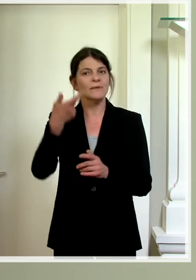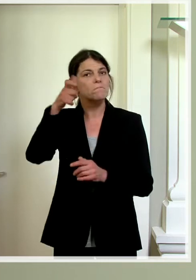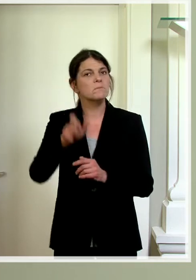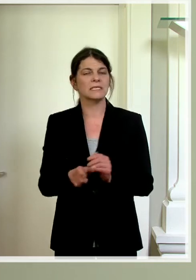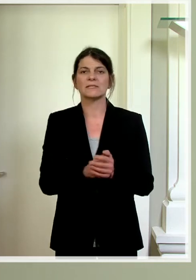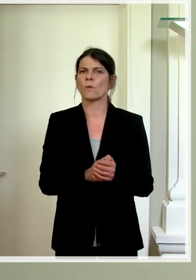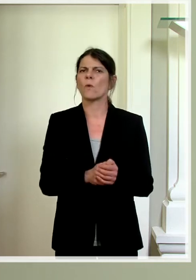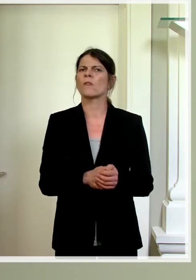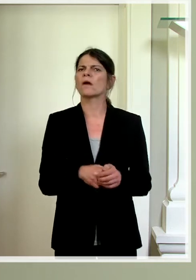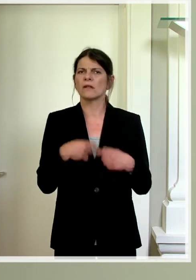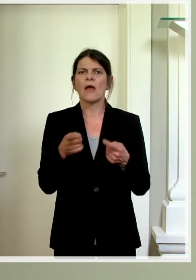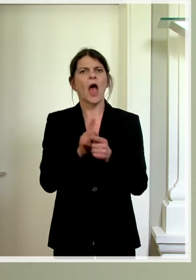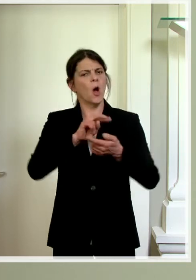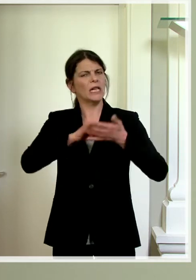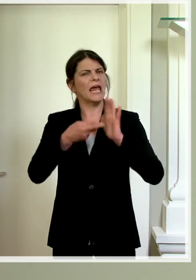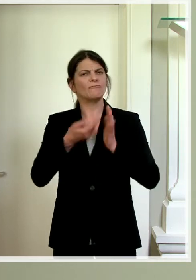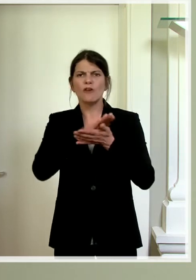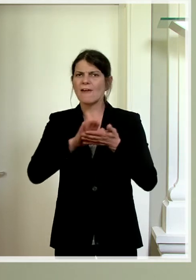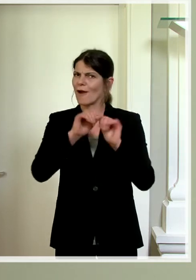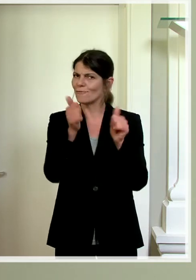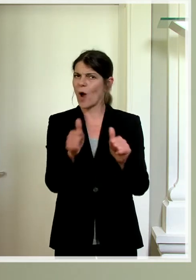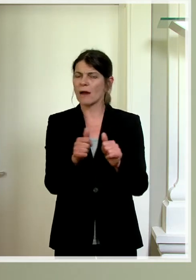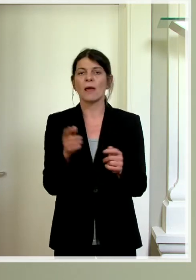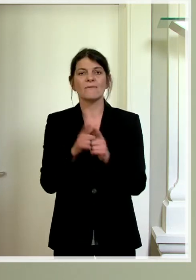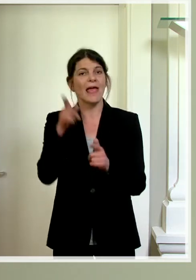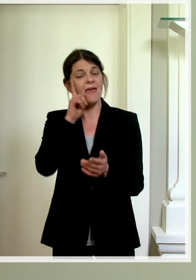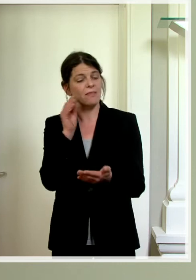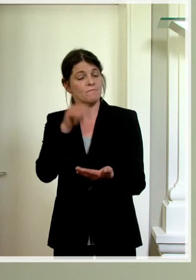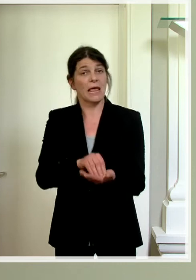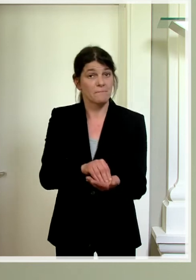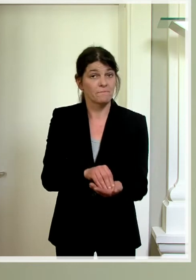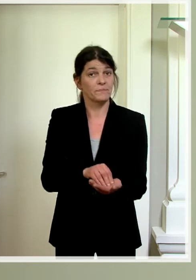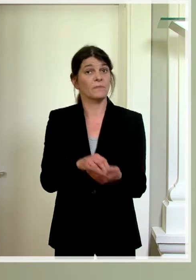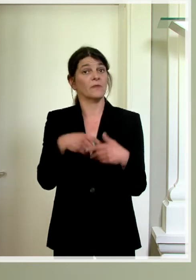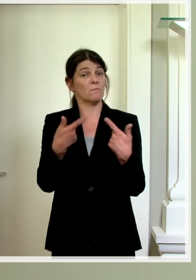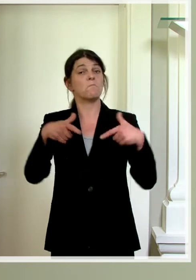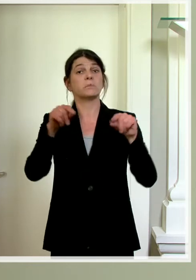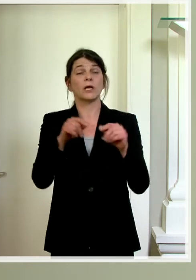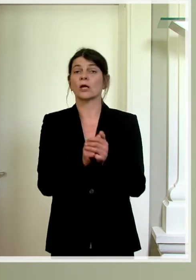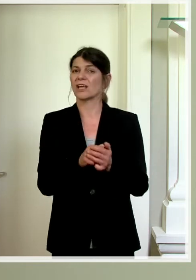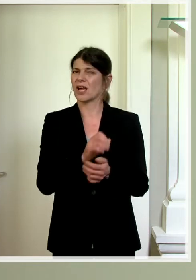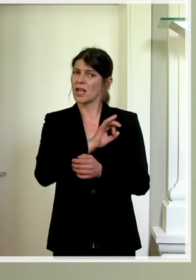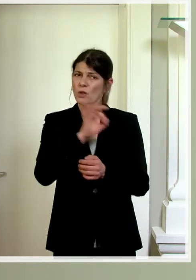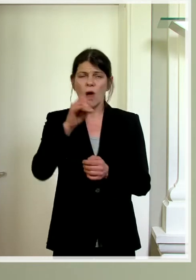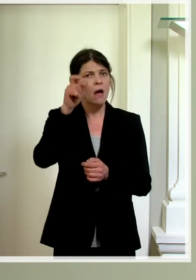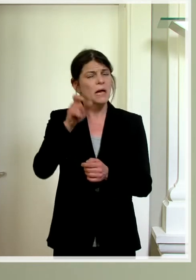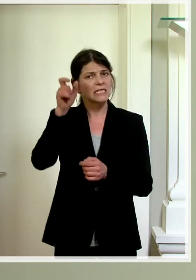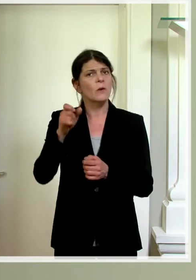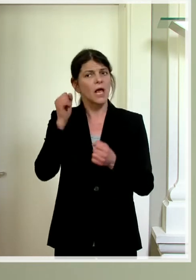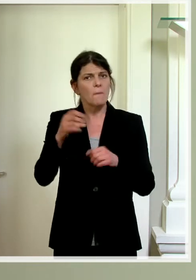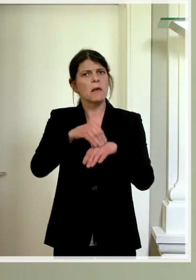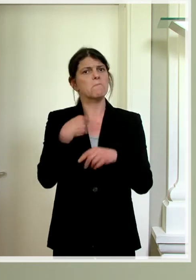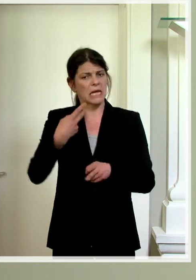dann auf technisch einfache Art ihrem Handy beibringen kann, so dass dort nur Personen sich als erkrankt